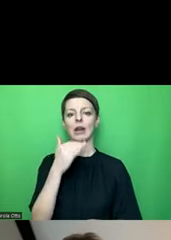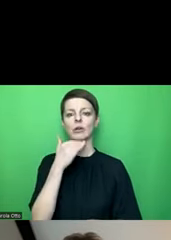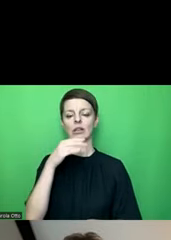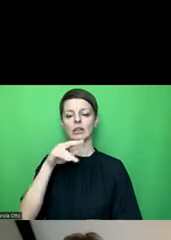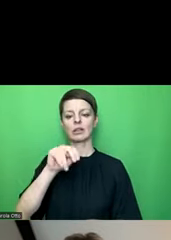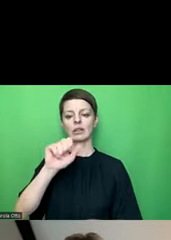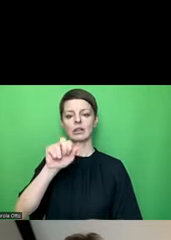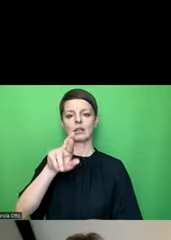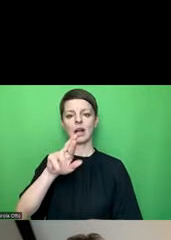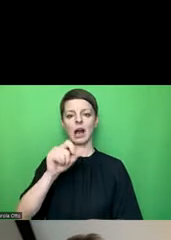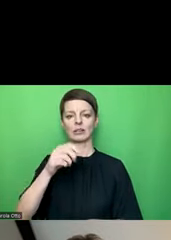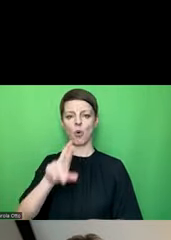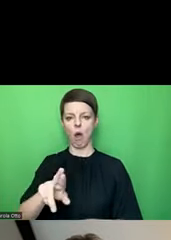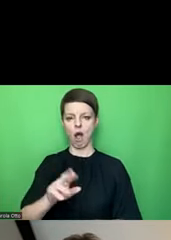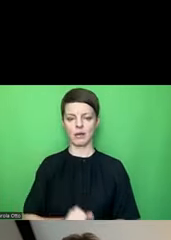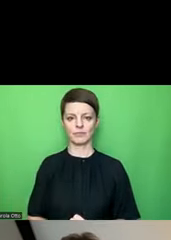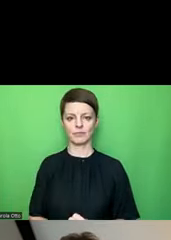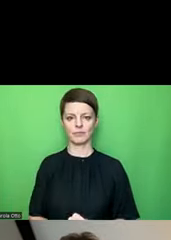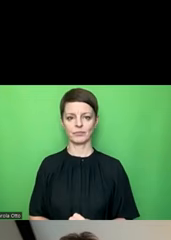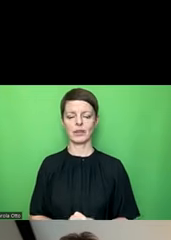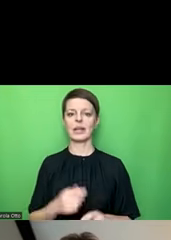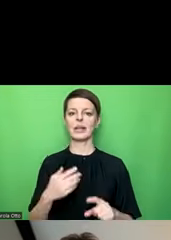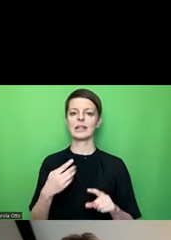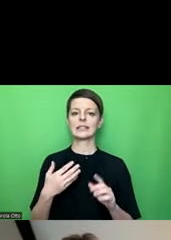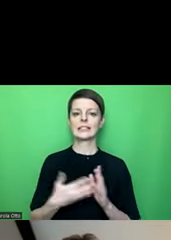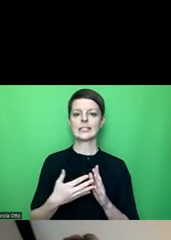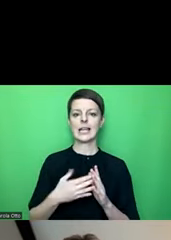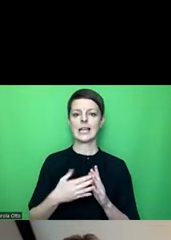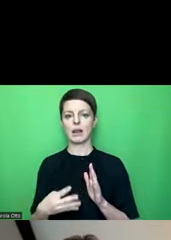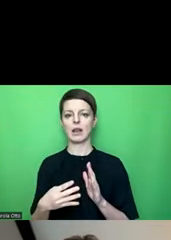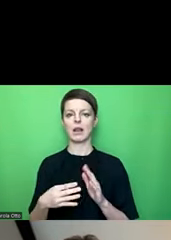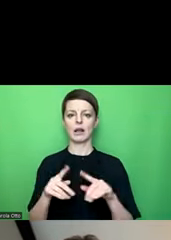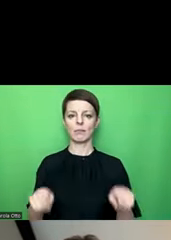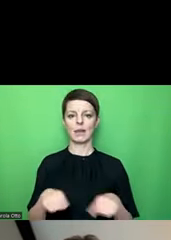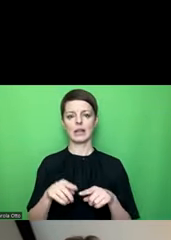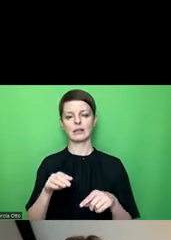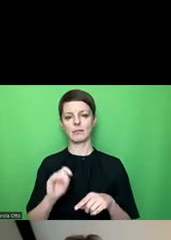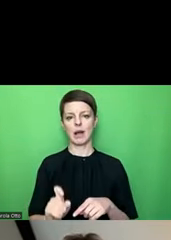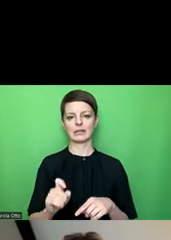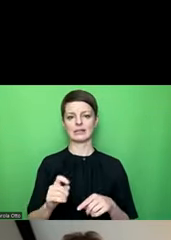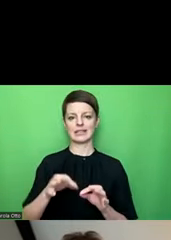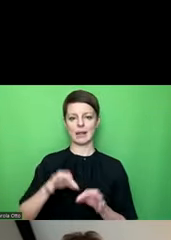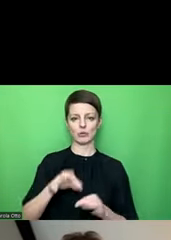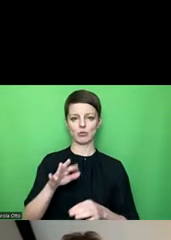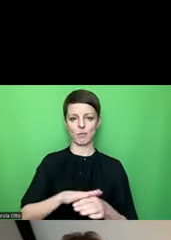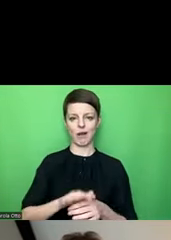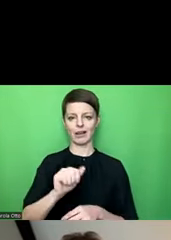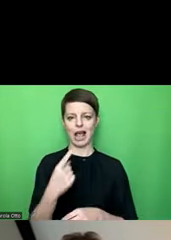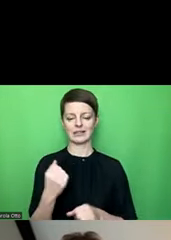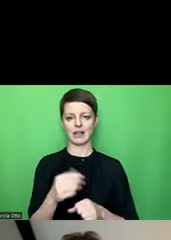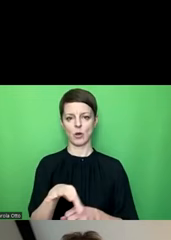Windows. Testtabelle, XLSX, Excel-Fenster, Blatt-Max-Temperaturen-Bereich, A1, ausgewählt,